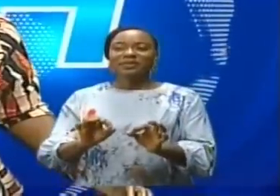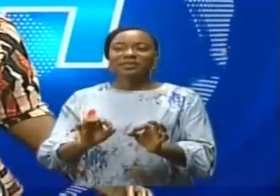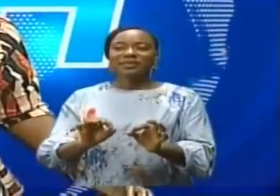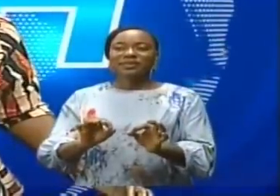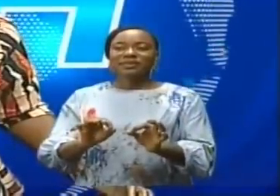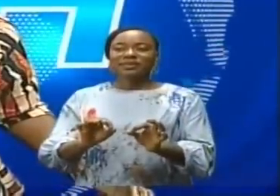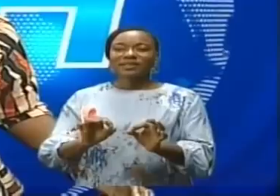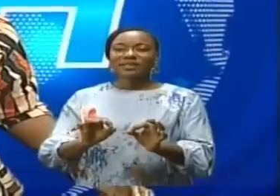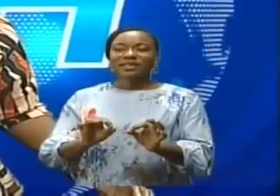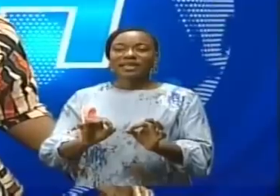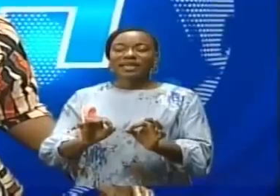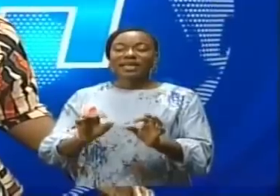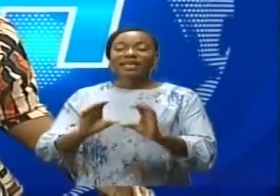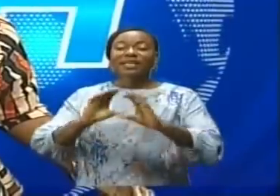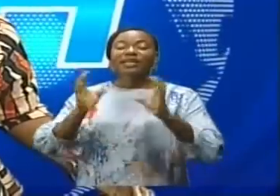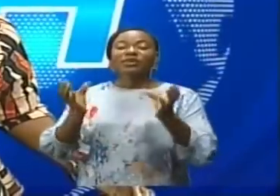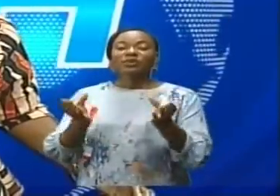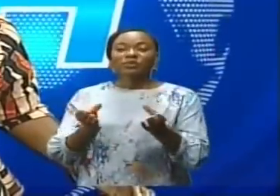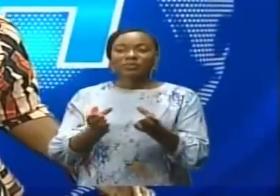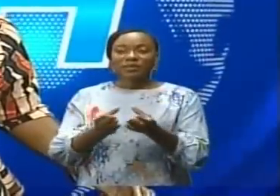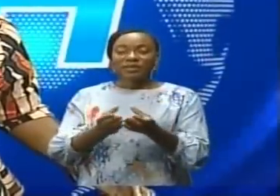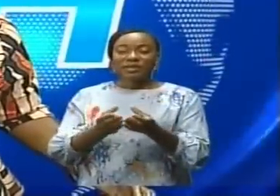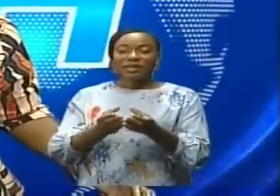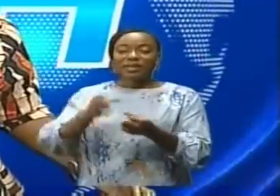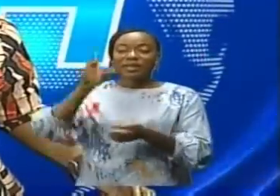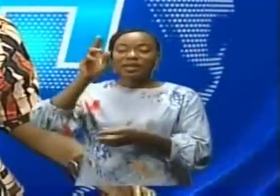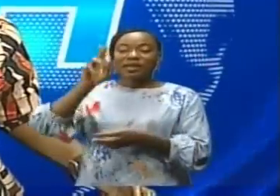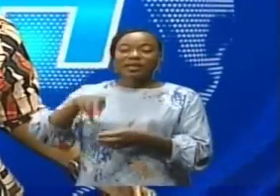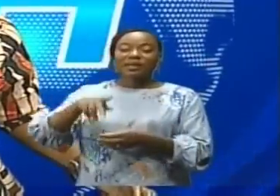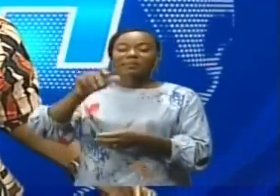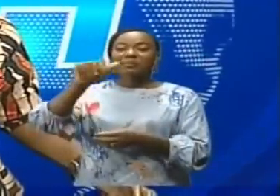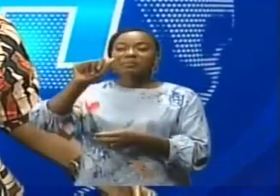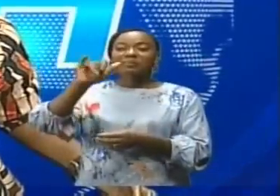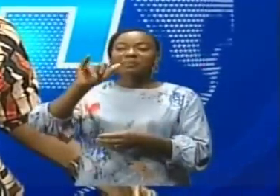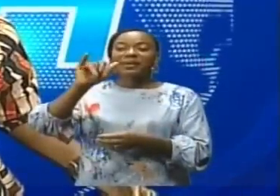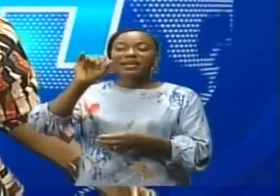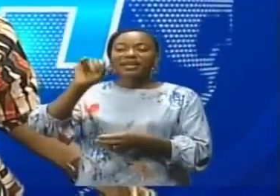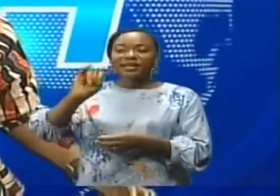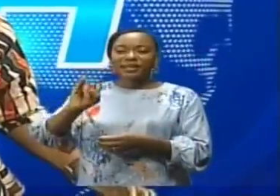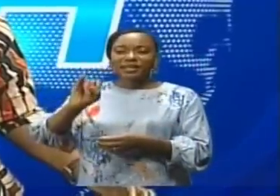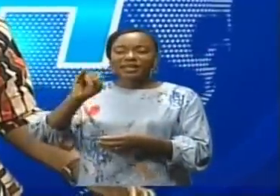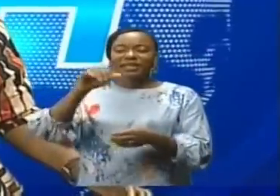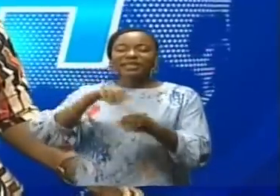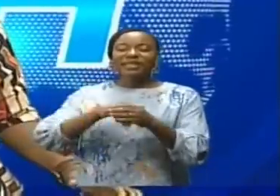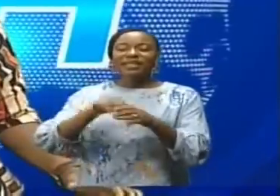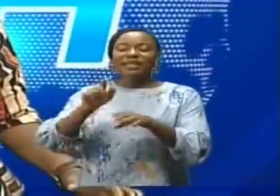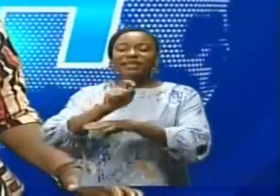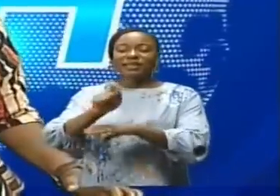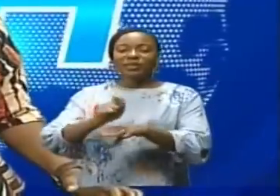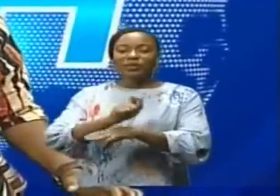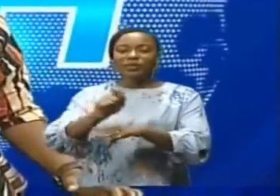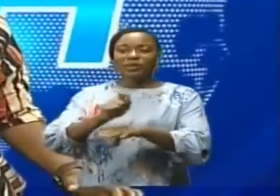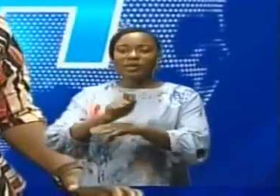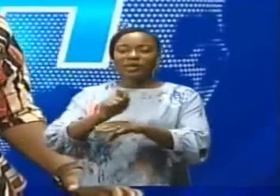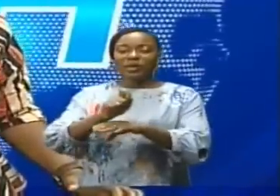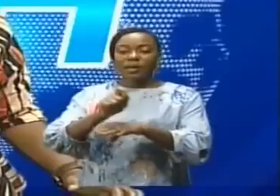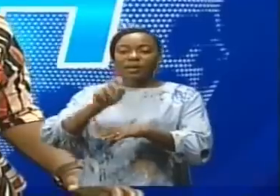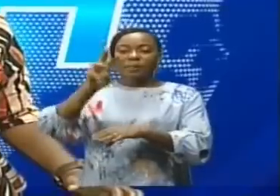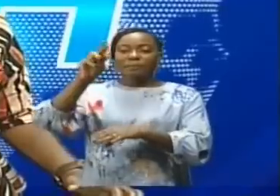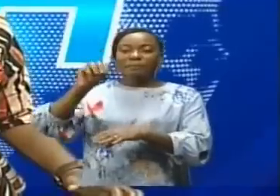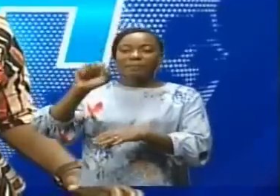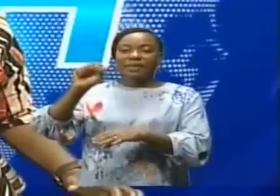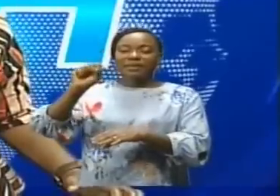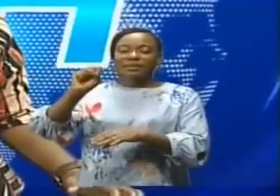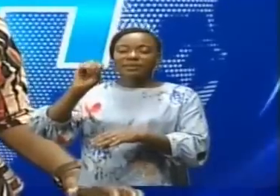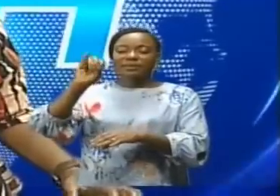plutôt de la commune rurale de Paï Conguila, dans le territoire de Massimanimba, nous sommes dans la province du Puy-Loup. Le gouverneur Willy